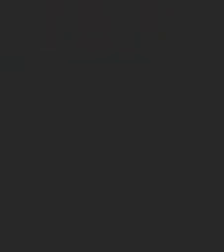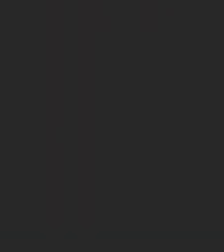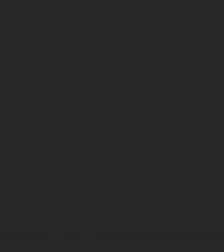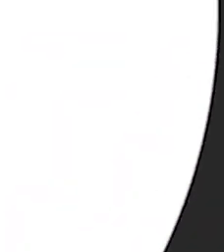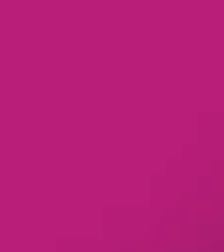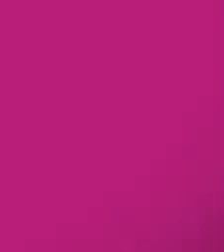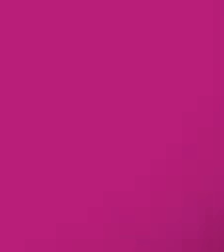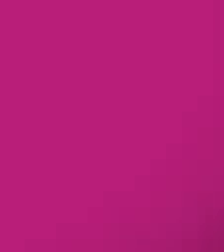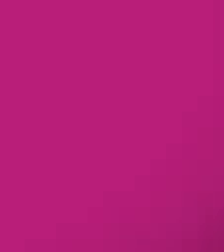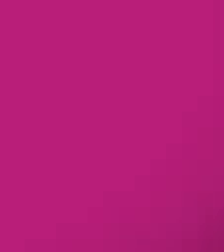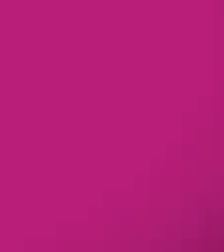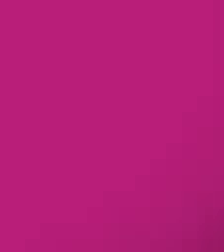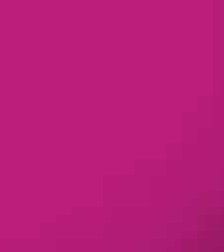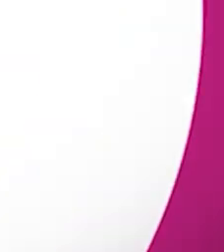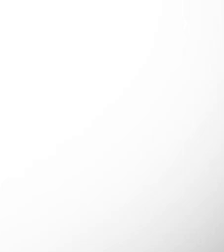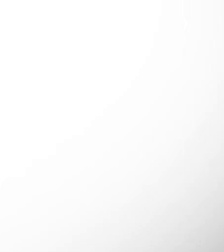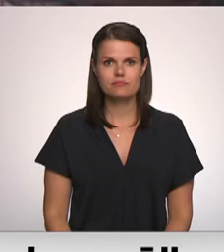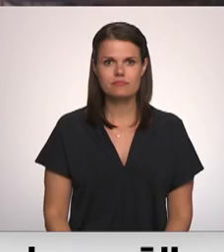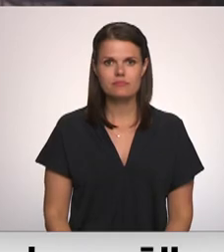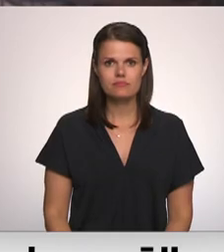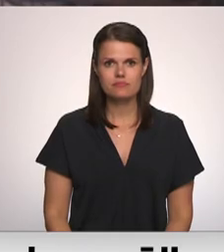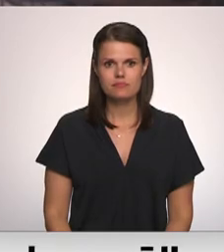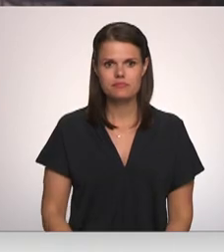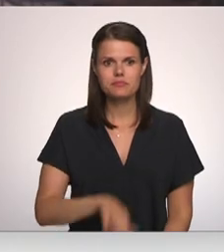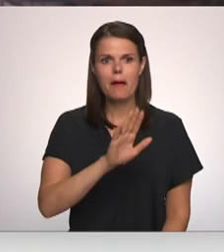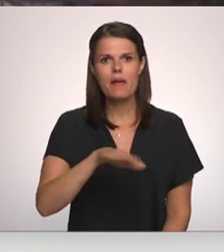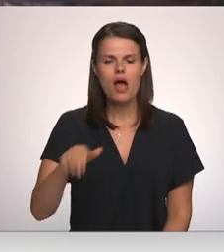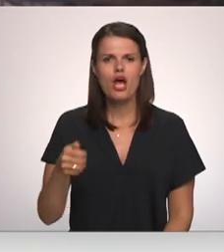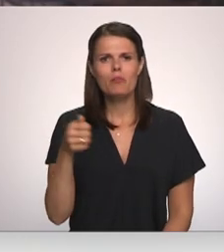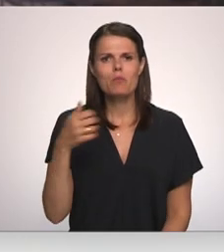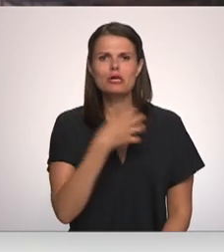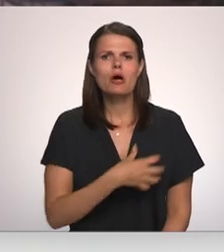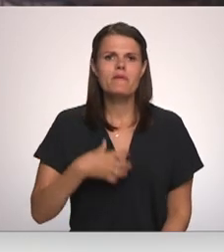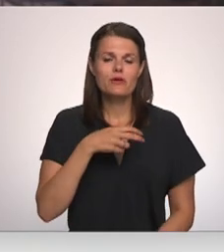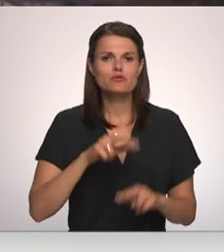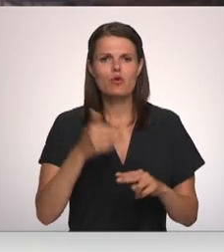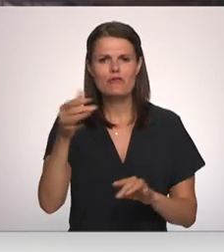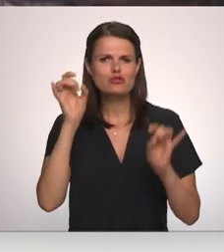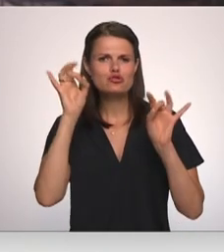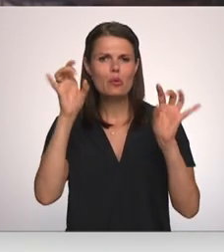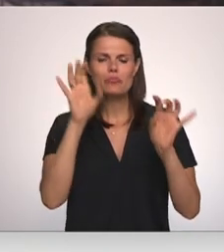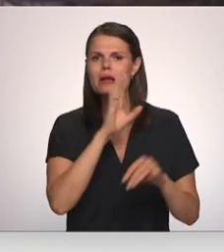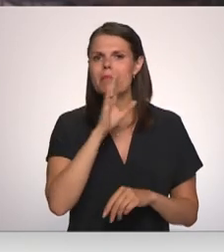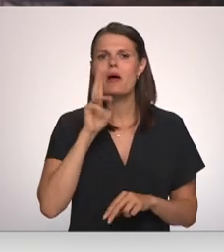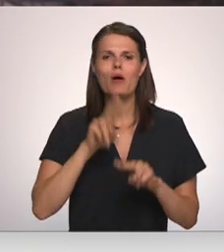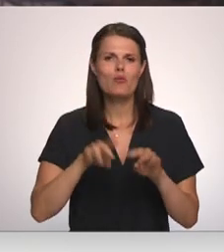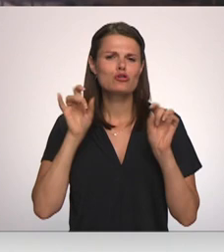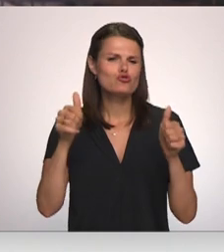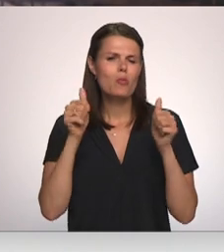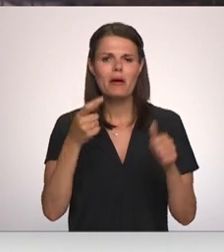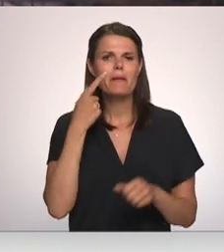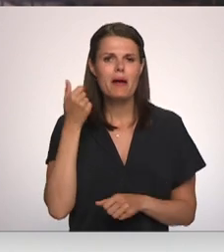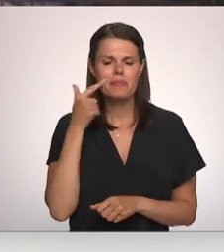Re, visi ēters ir te! Bērniem ar īpašām vajadzībām un viņu supermamām un supertētiem ir ļoti